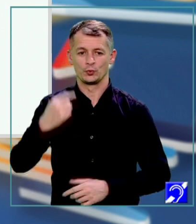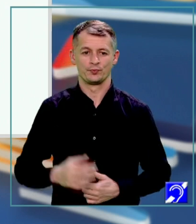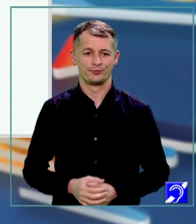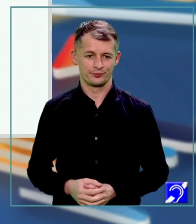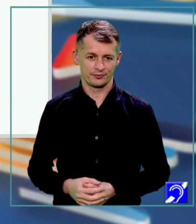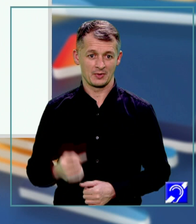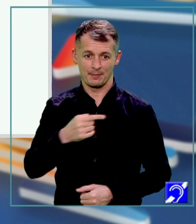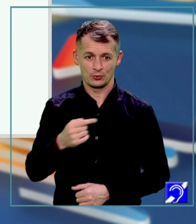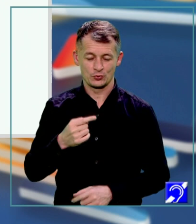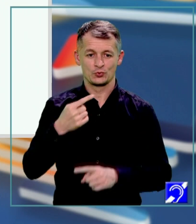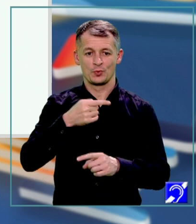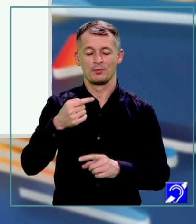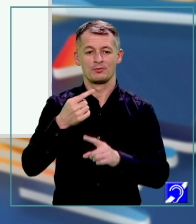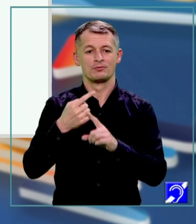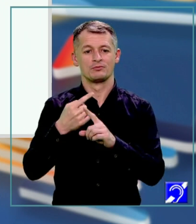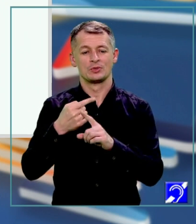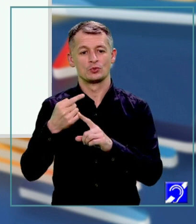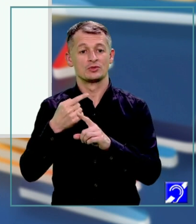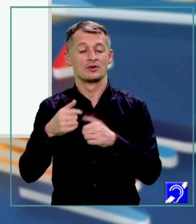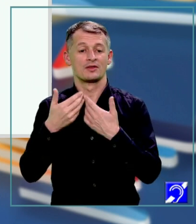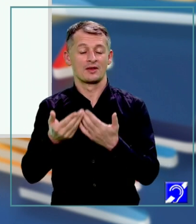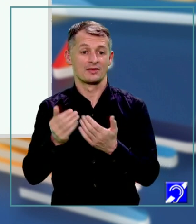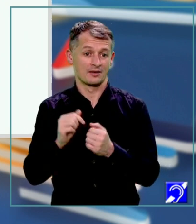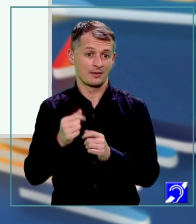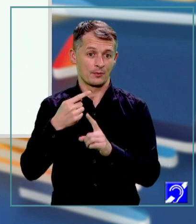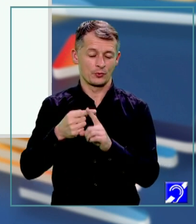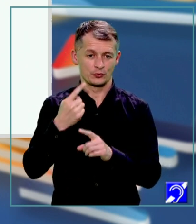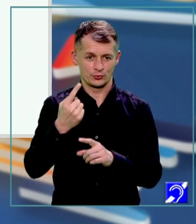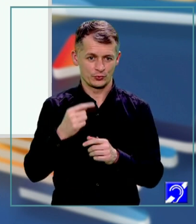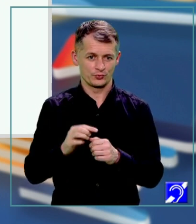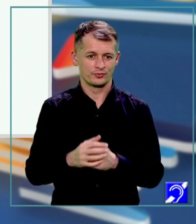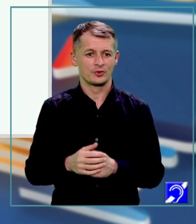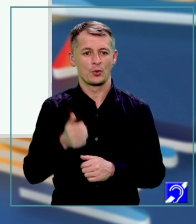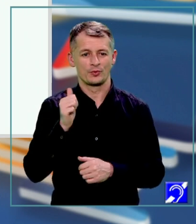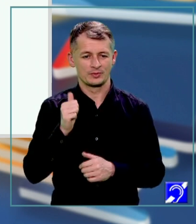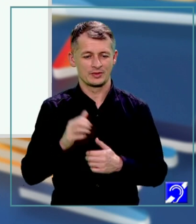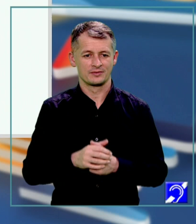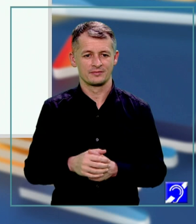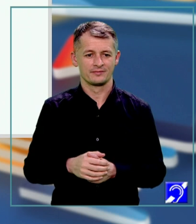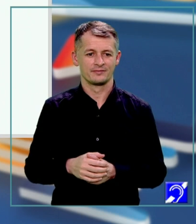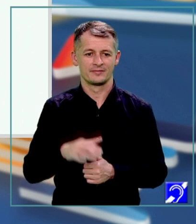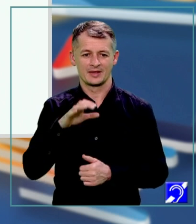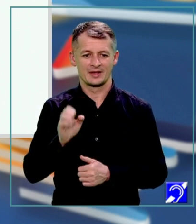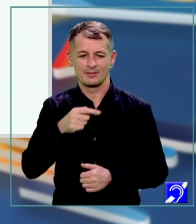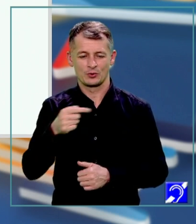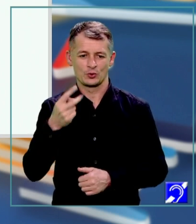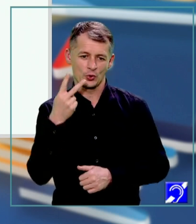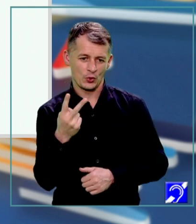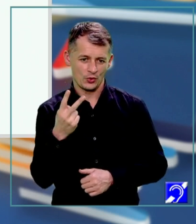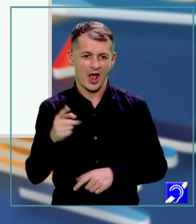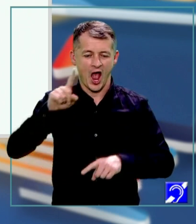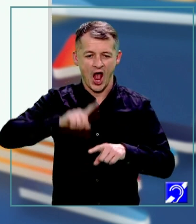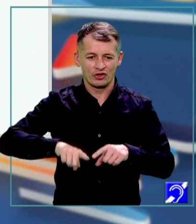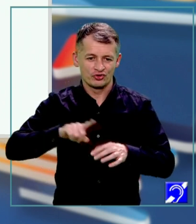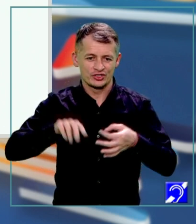Minus cu minus la amulțire ne dă plus, obținem 10 plus 1, 11. e de minus 2 în aceeași